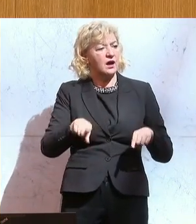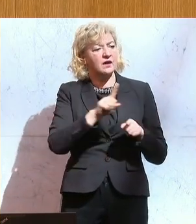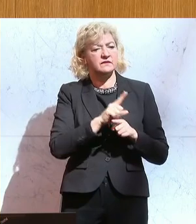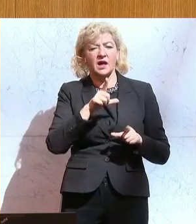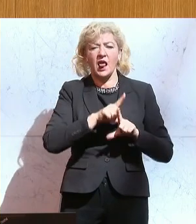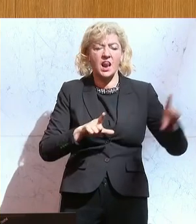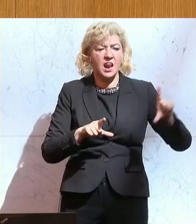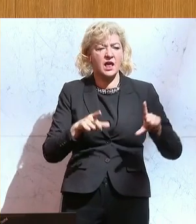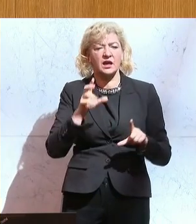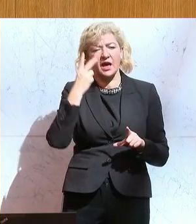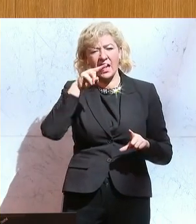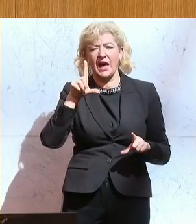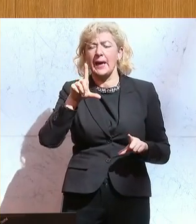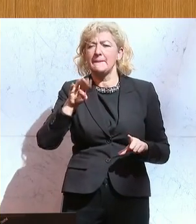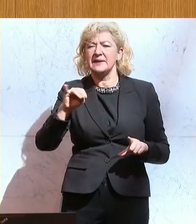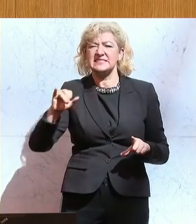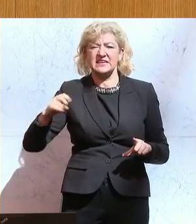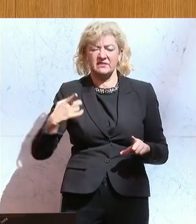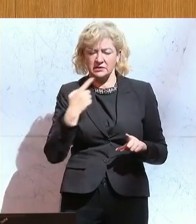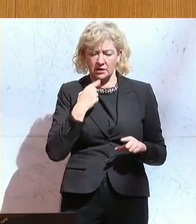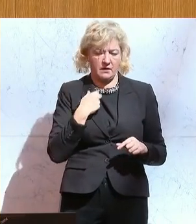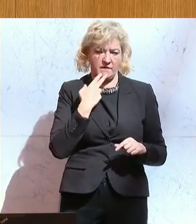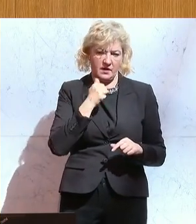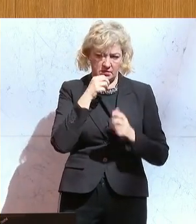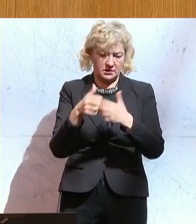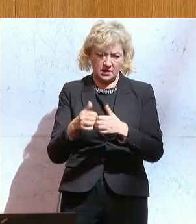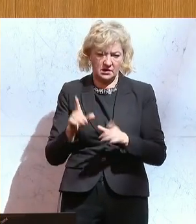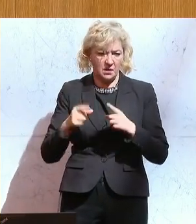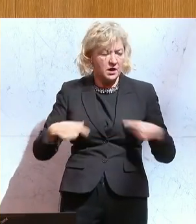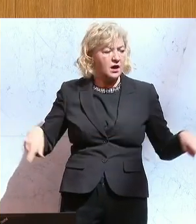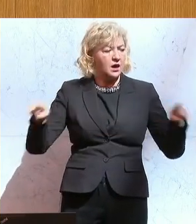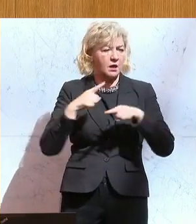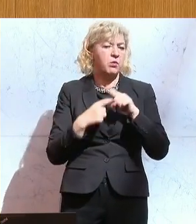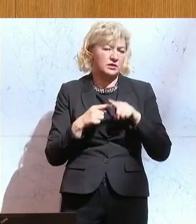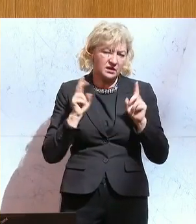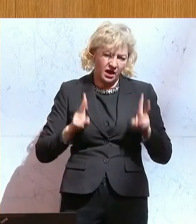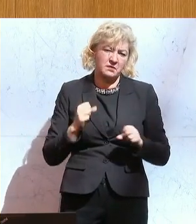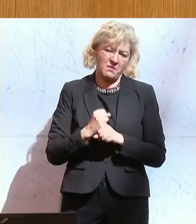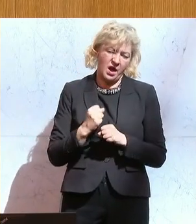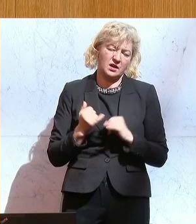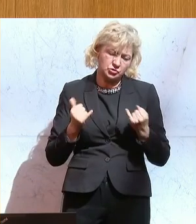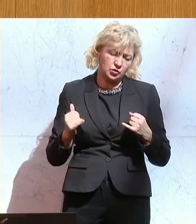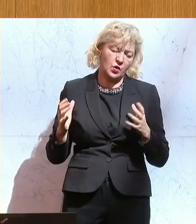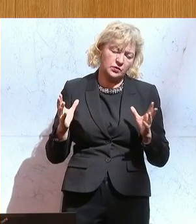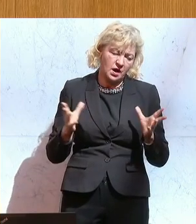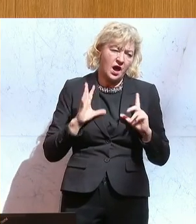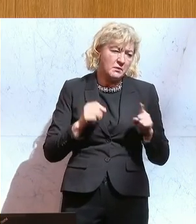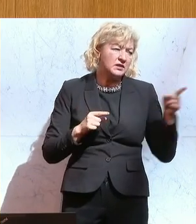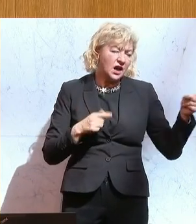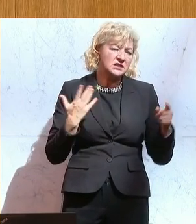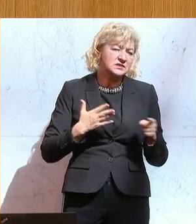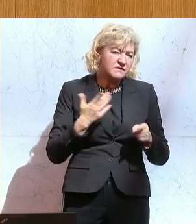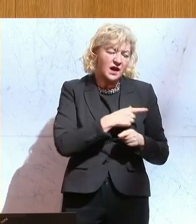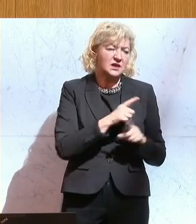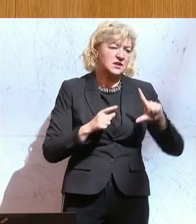Linke alles schreibt, das möchte ich Ihnen jetzt hier ersparen. Aber wissen Sie, mit uns Politiker kann man es vielleicht noch machen. Aber was das wirklich ist, das ist purer